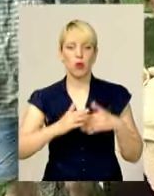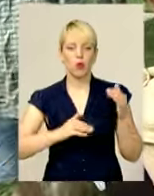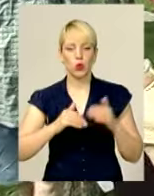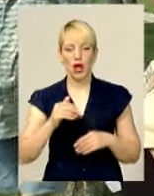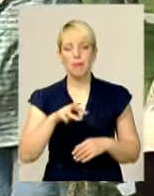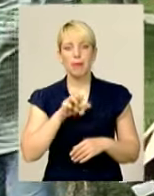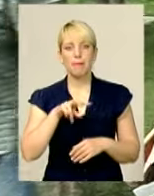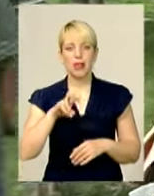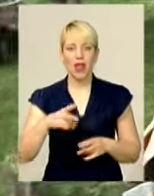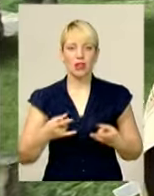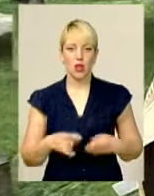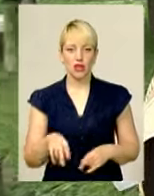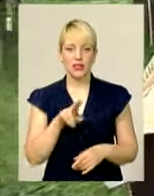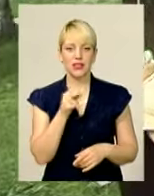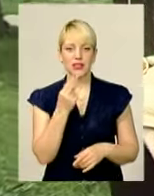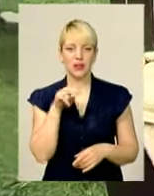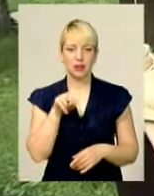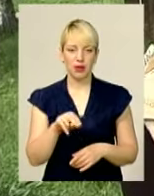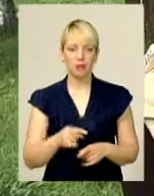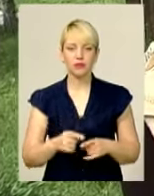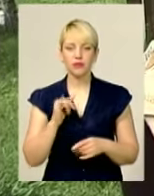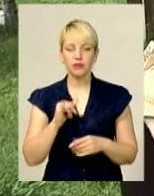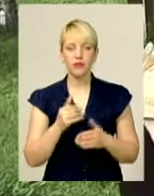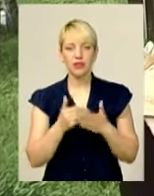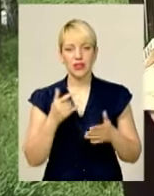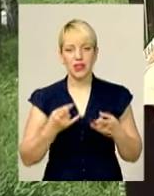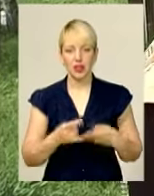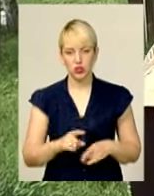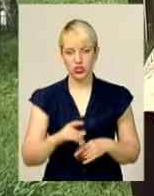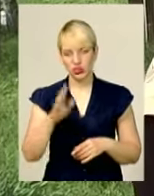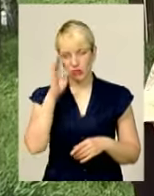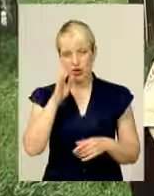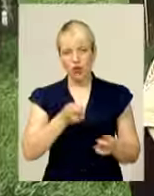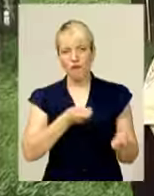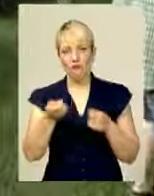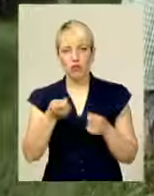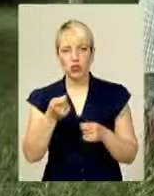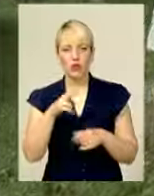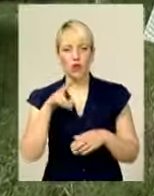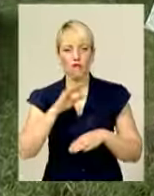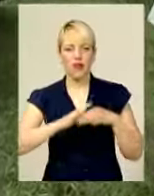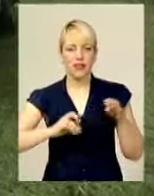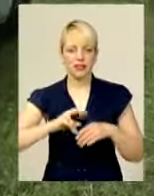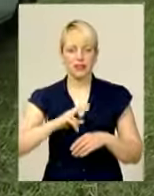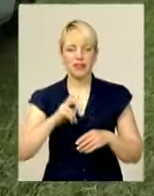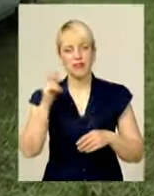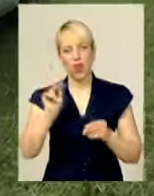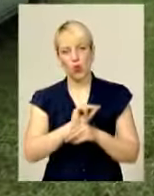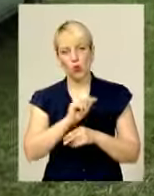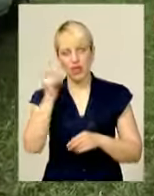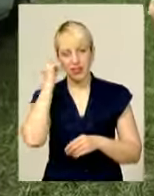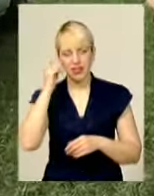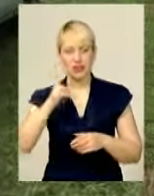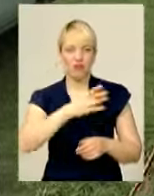Мілан народився із дитячим церебральним паралічем. Від народження батьки возять хлопчика до фахівців. Лікувались і в Києві, і у